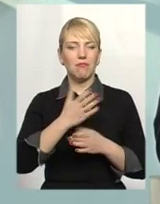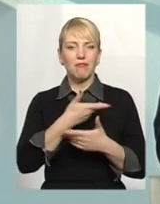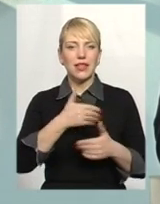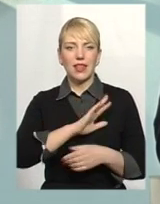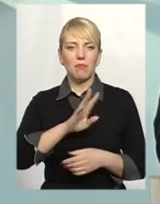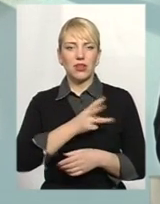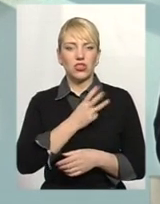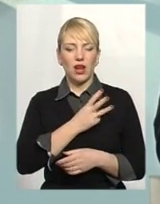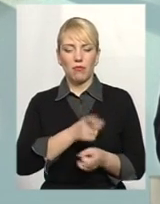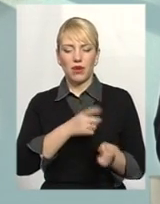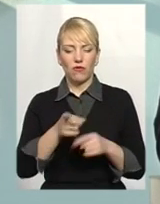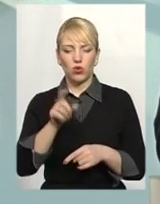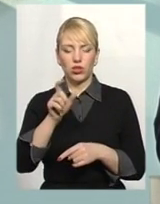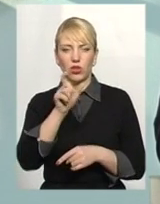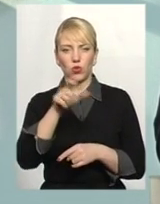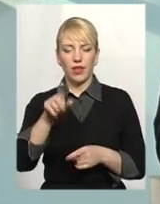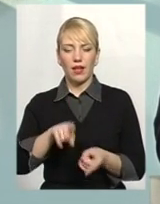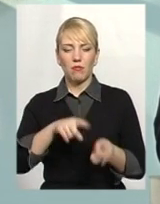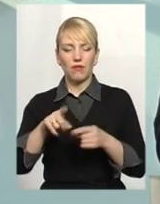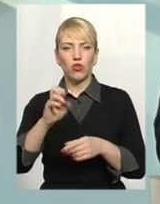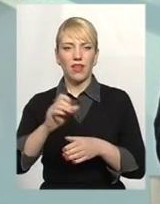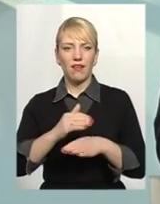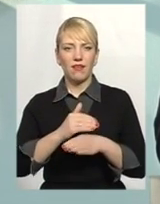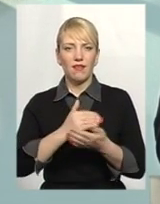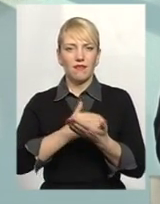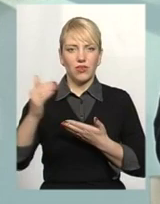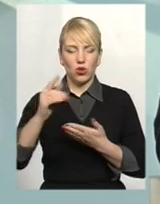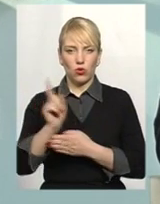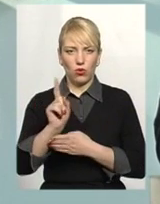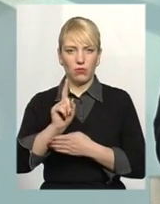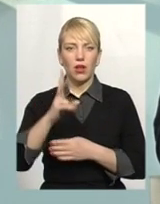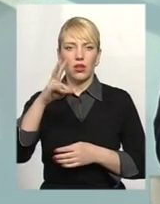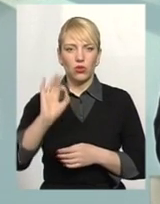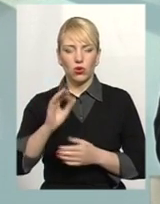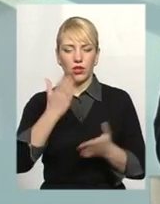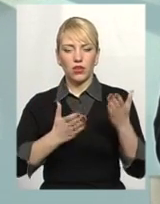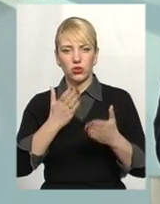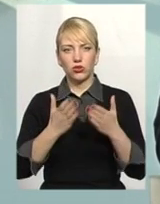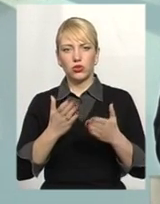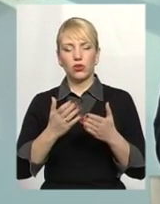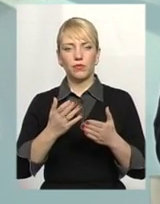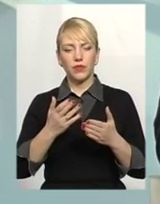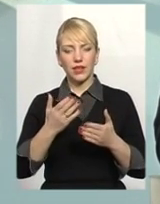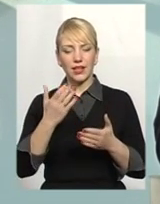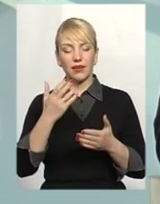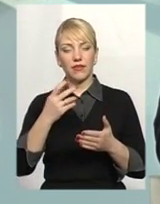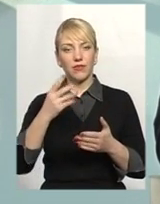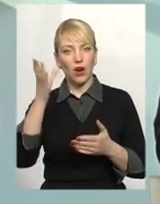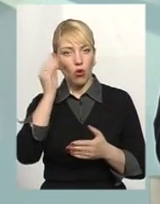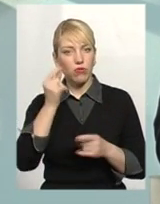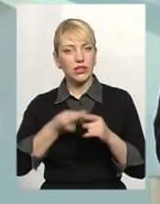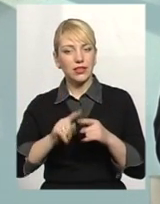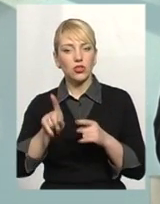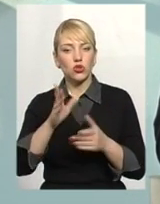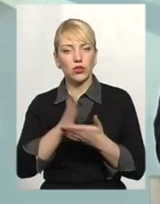переводити споживачів на ці норми, але враховуючи те, що є порушення з боку споживача, де